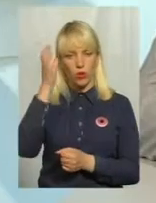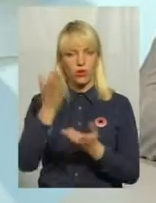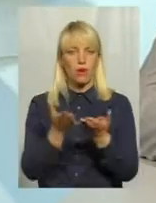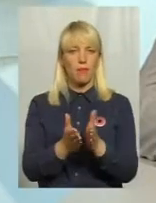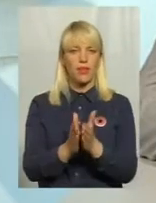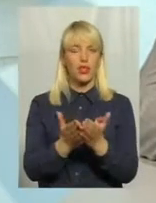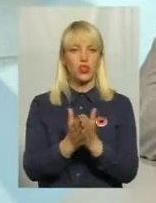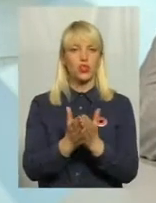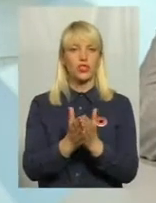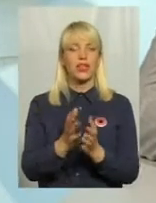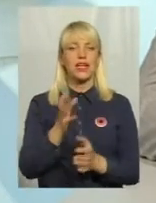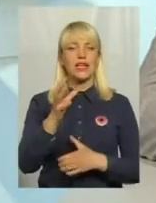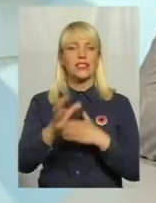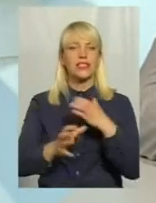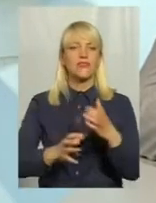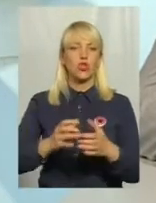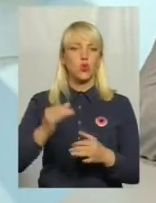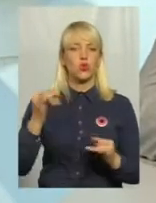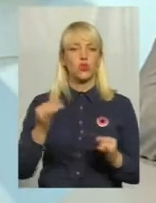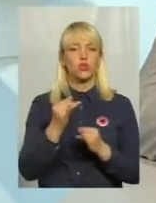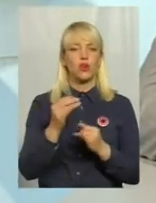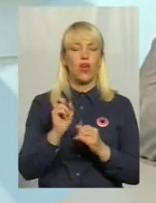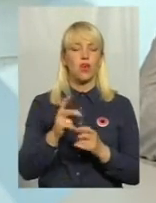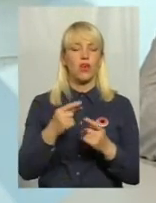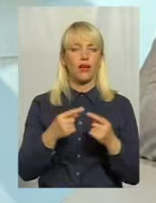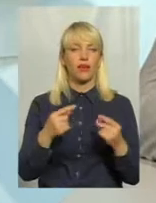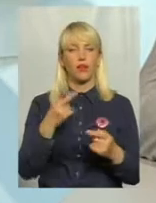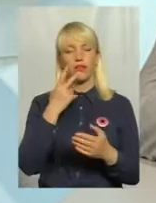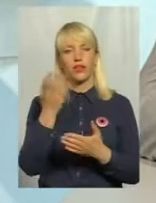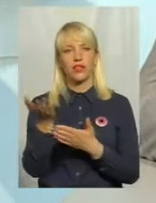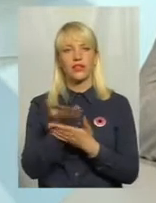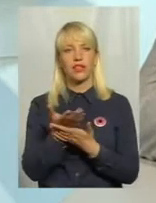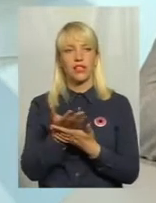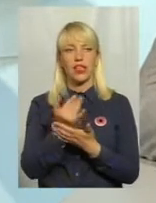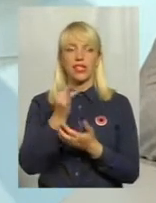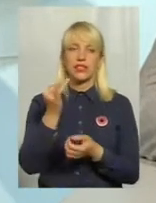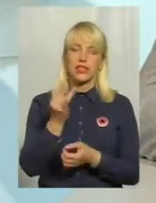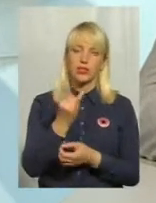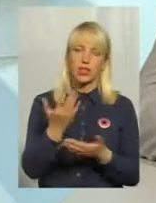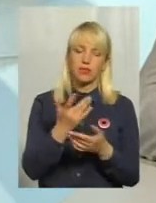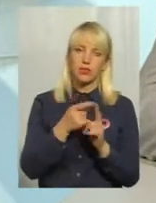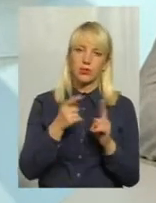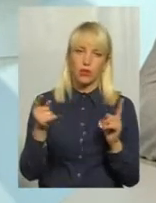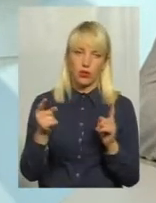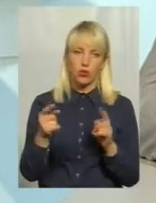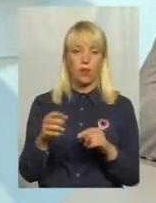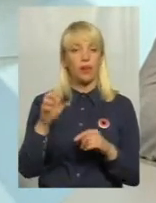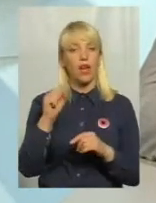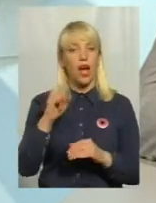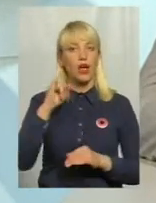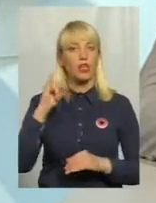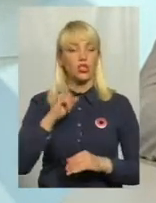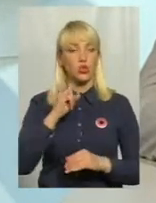чи всесвітній історії, або як елемент «подивилися ми художній фільм і зацікавилися якимось періодом», а історію